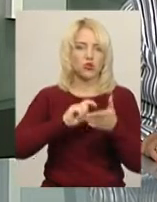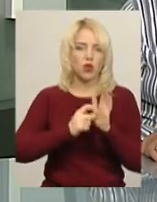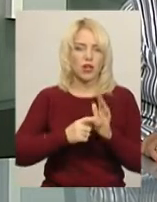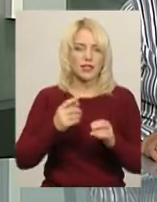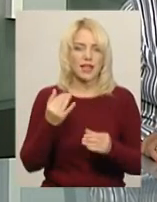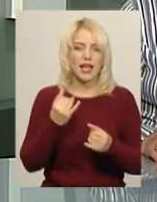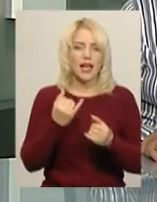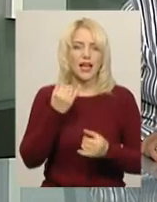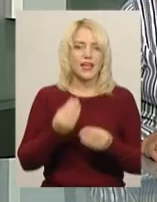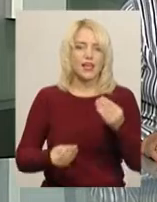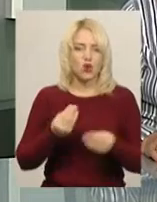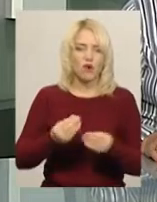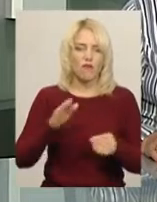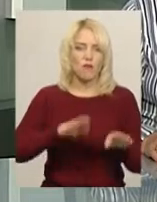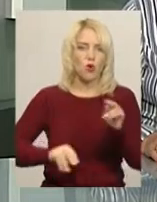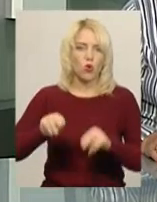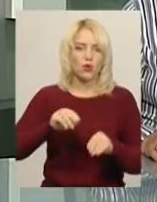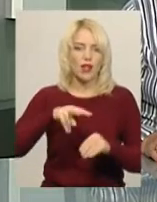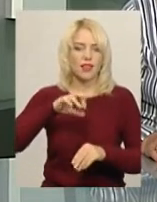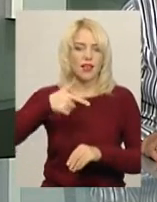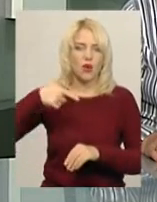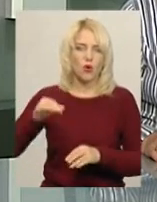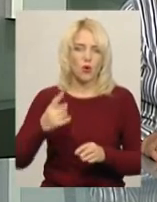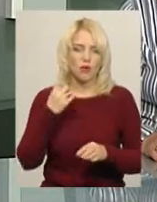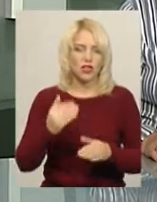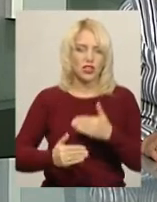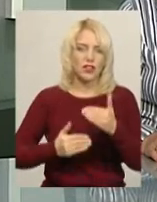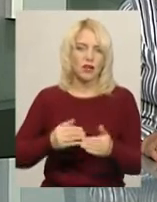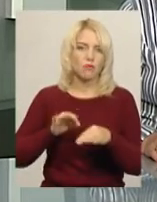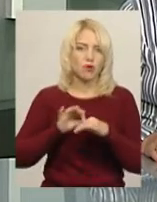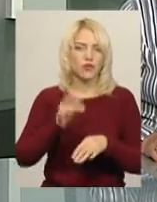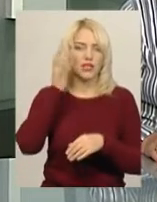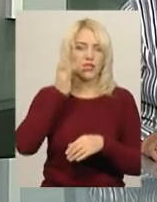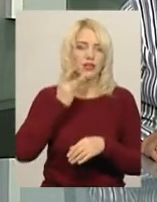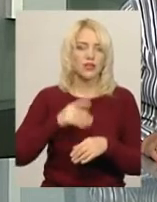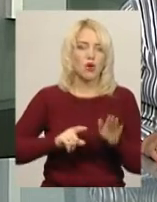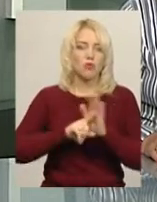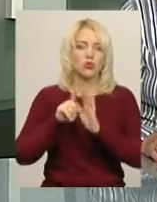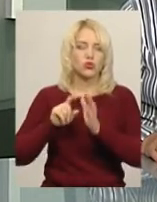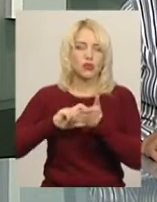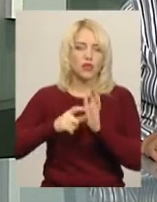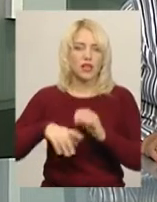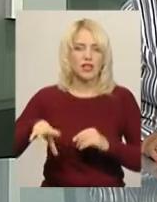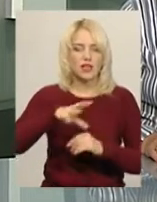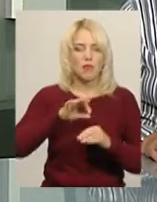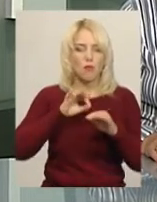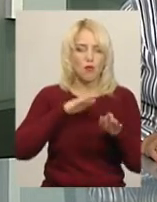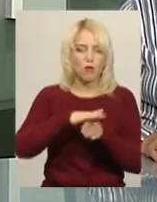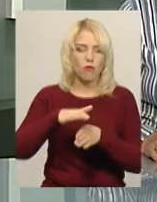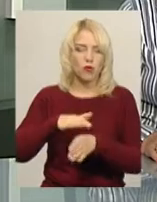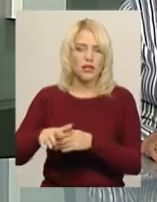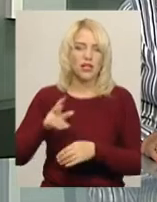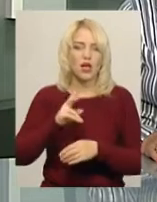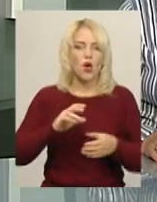ігровими конструкторами Lego Playbox Перший етап провели влітку, тоді початкові класи всіх загальноосвітніх штіл краю поповнили